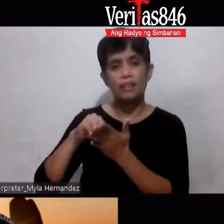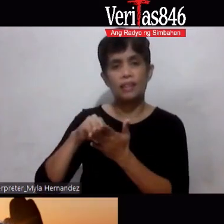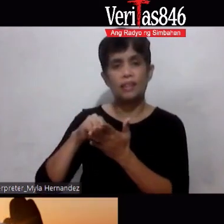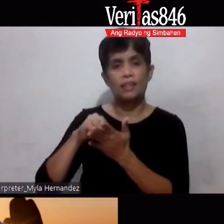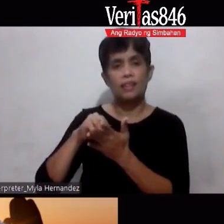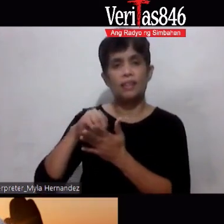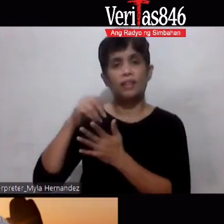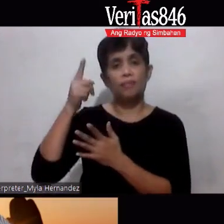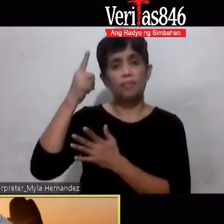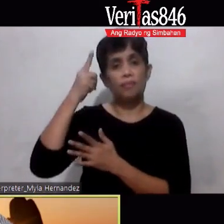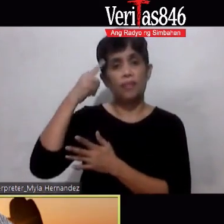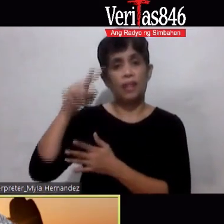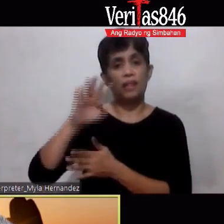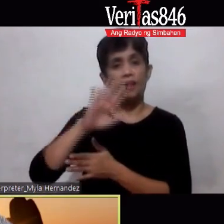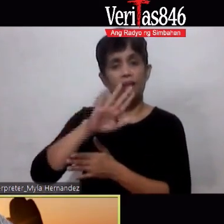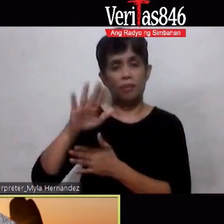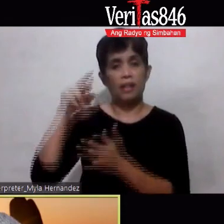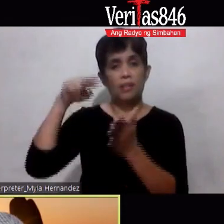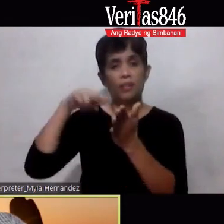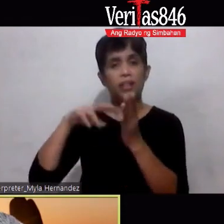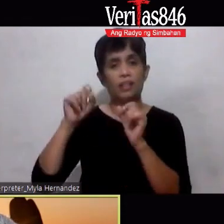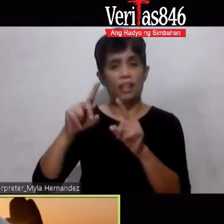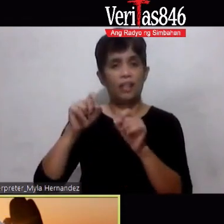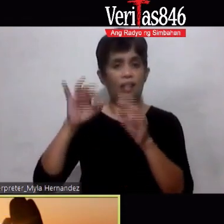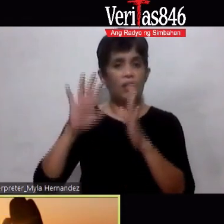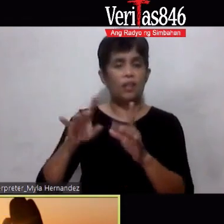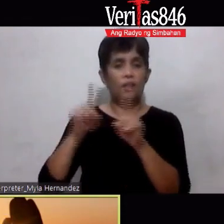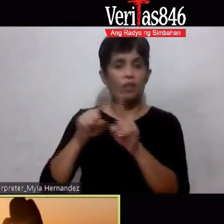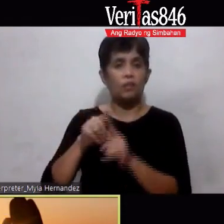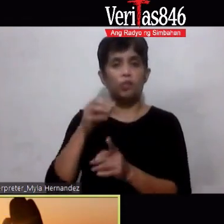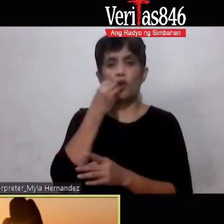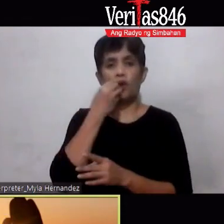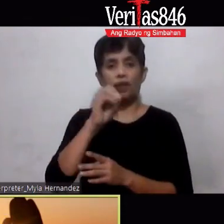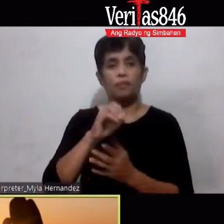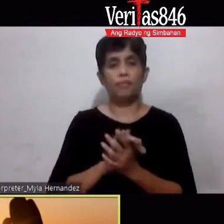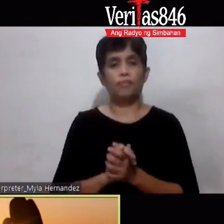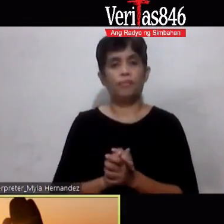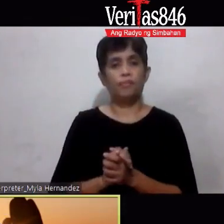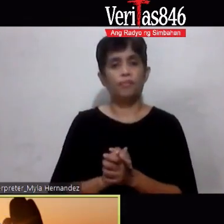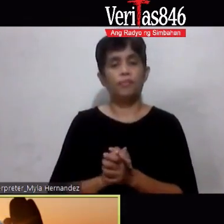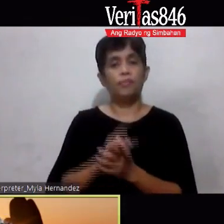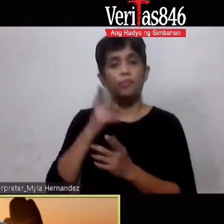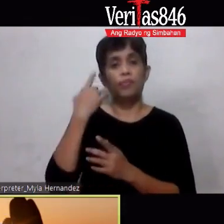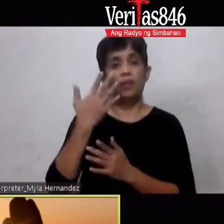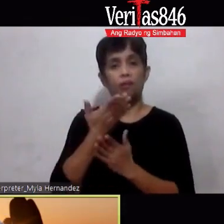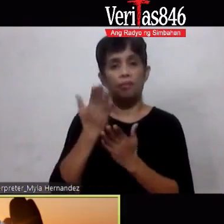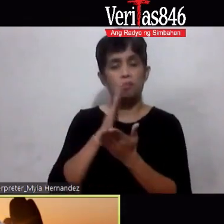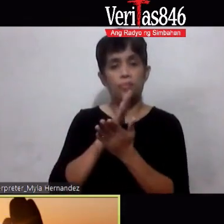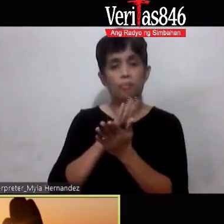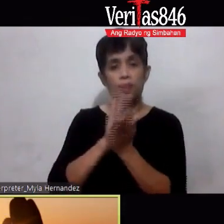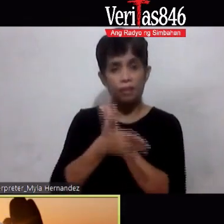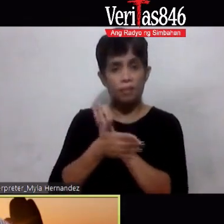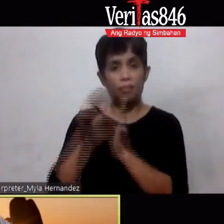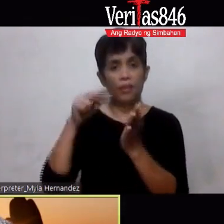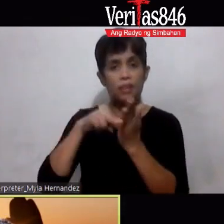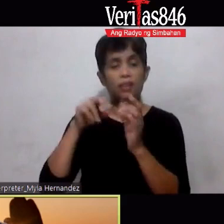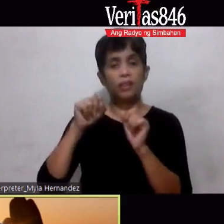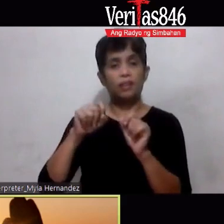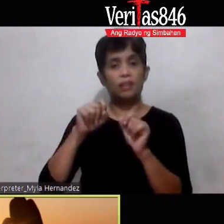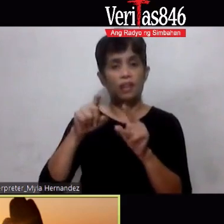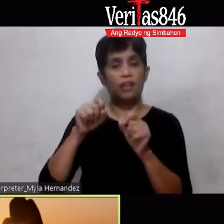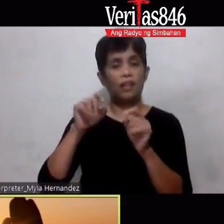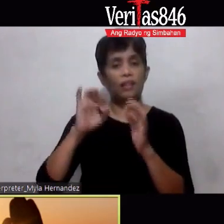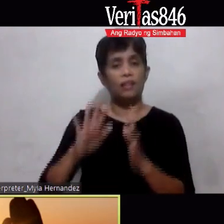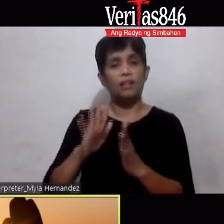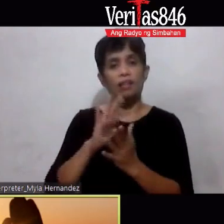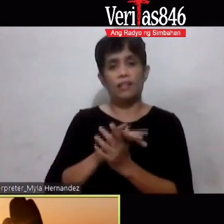para po maging reseller at nag order sila dito sa atin siguro sa kanila pag order so para maging reseller i-text nyo po si buddy